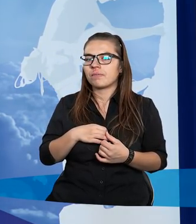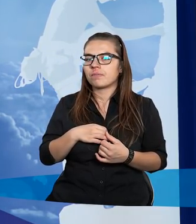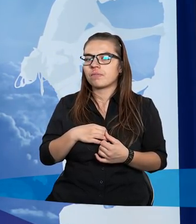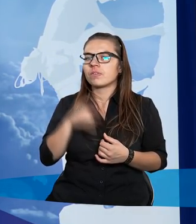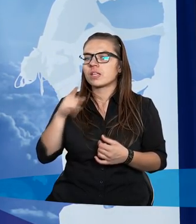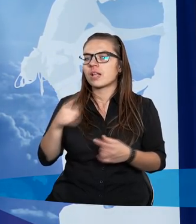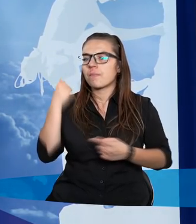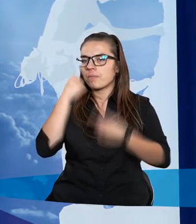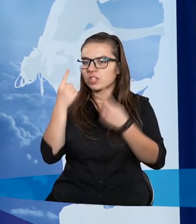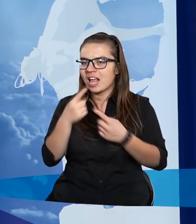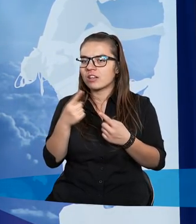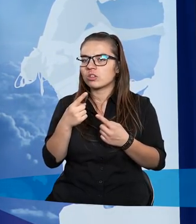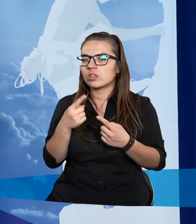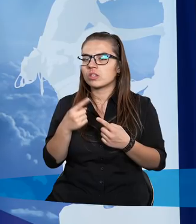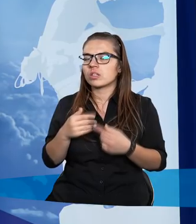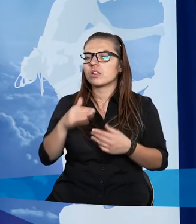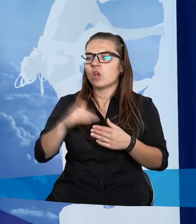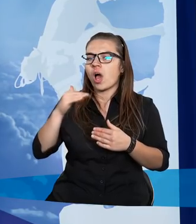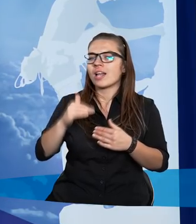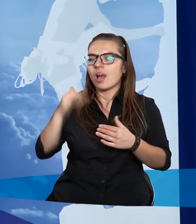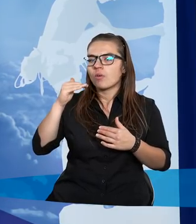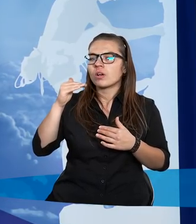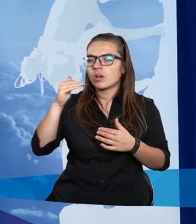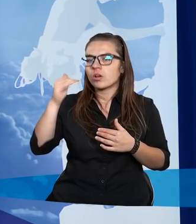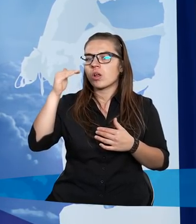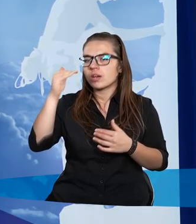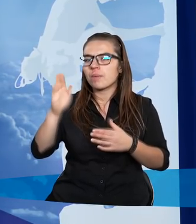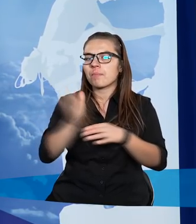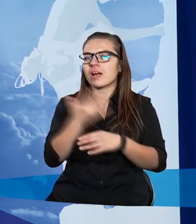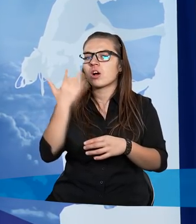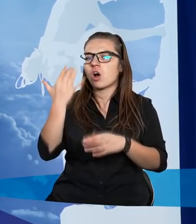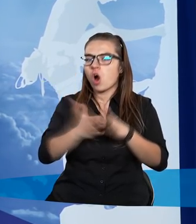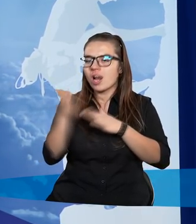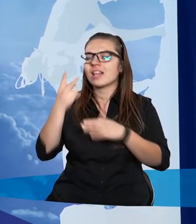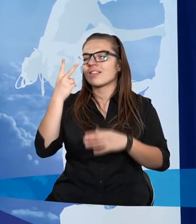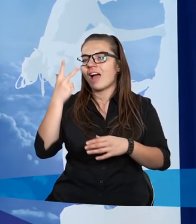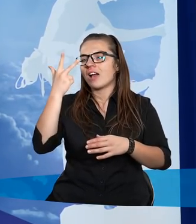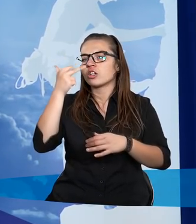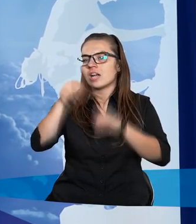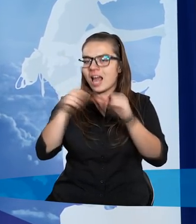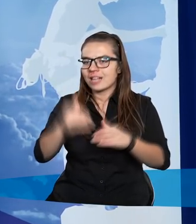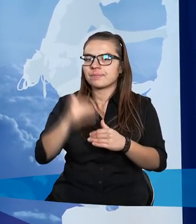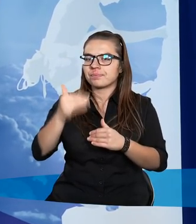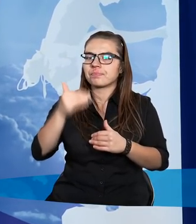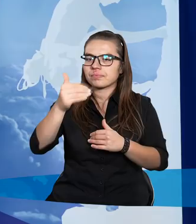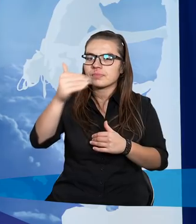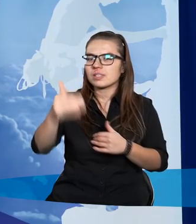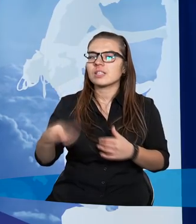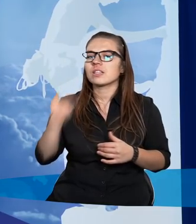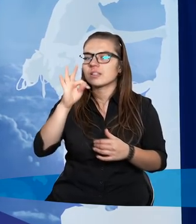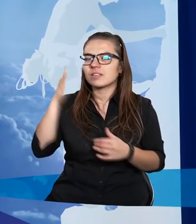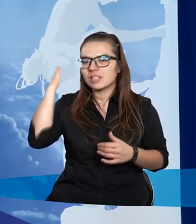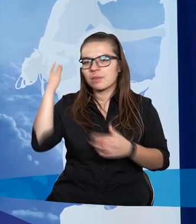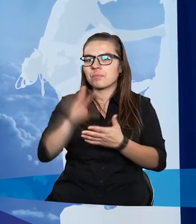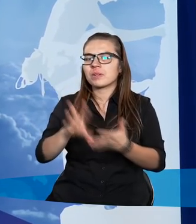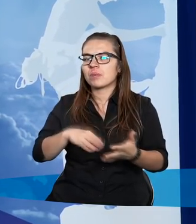W takim myśleniu jeszcze dorastałem, minęły kolejne dwa lata, trzy lata, moja